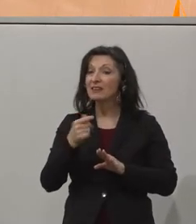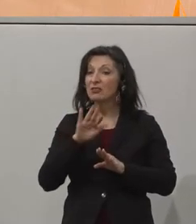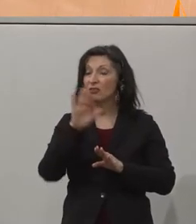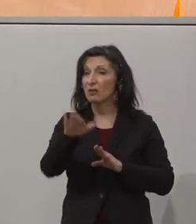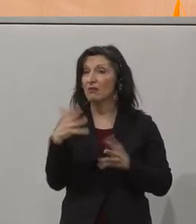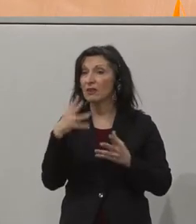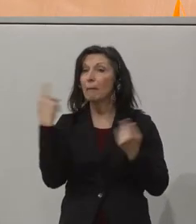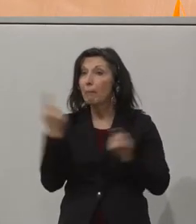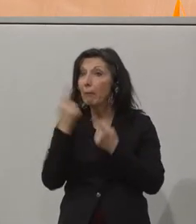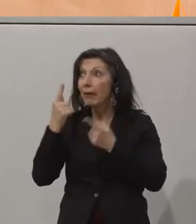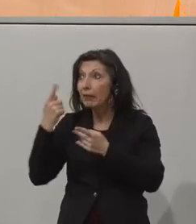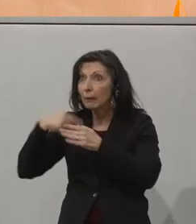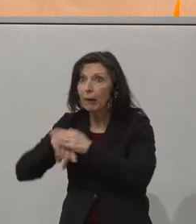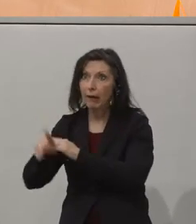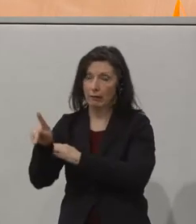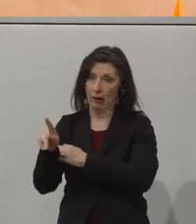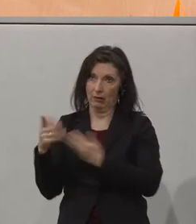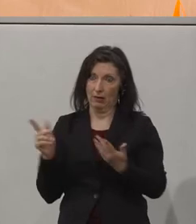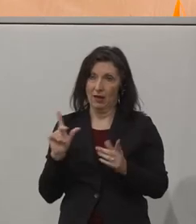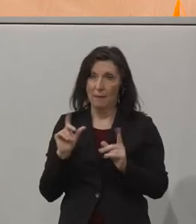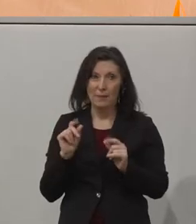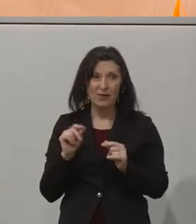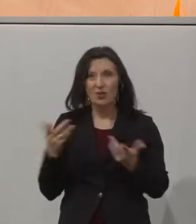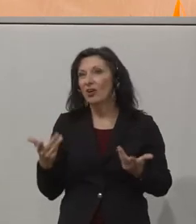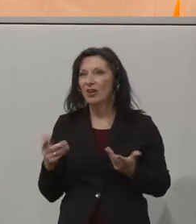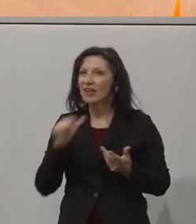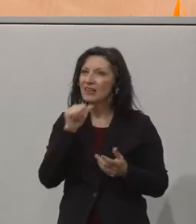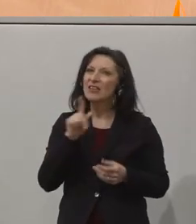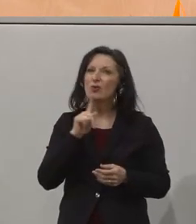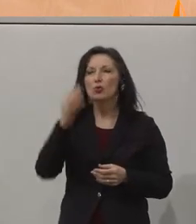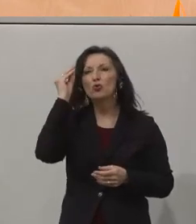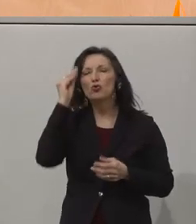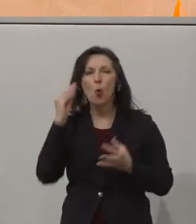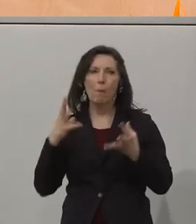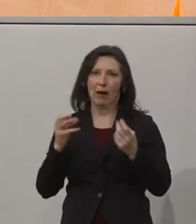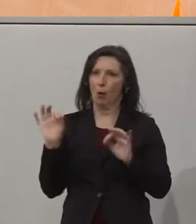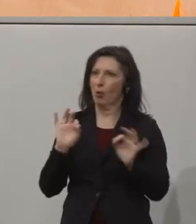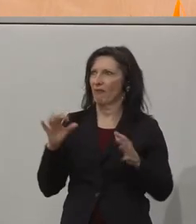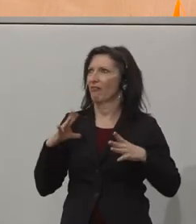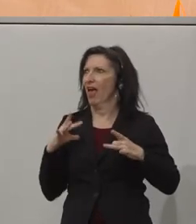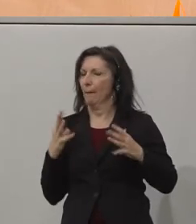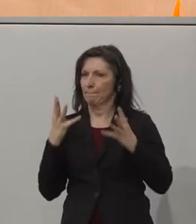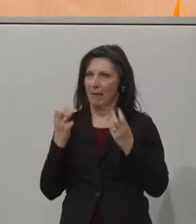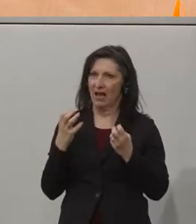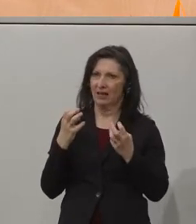früher die Kinder die Möglichkeit haben, außerhalb eines Schulpraktikums oder Ferialpraktikums in Betrieb zu